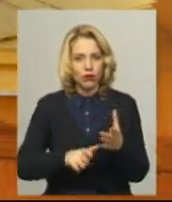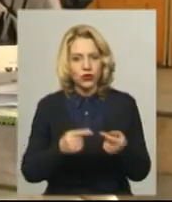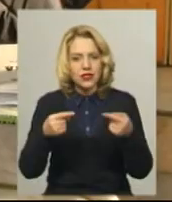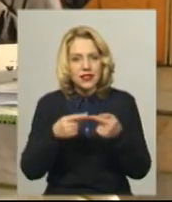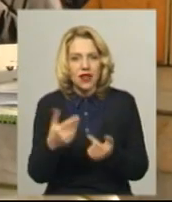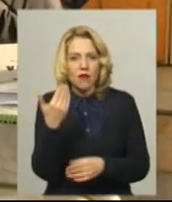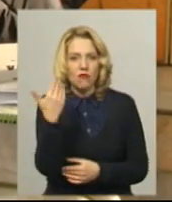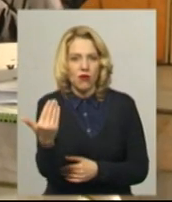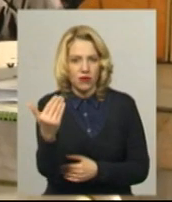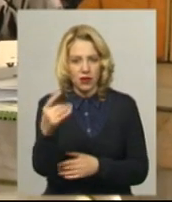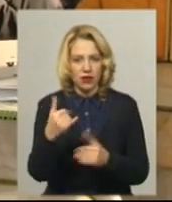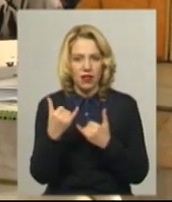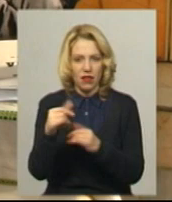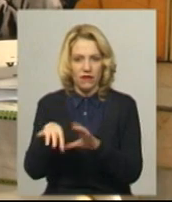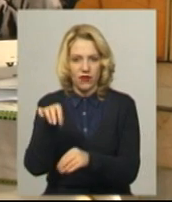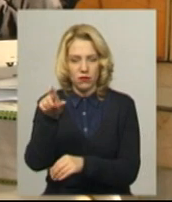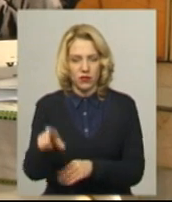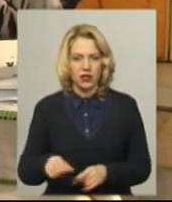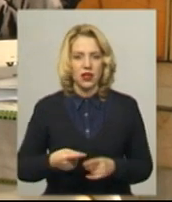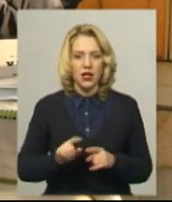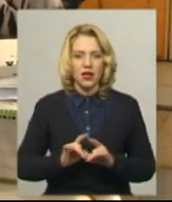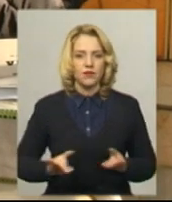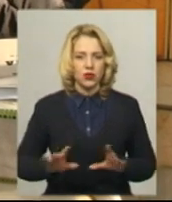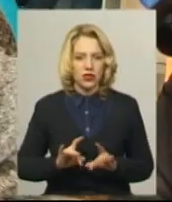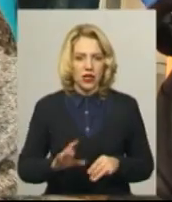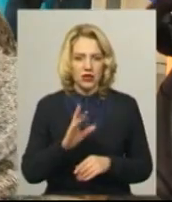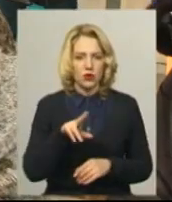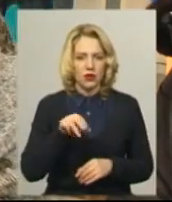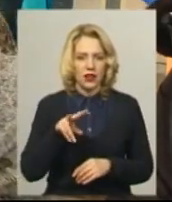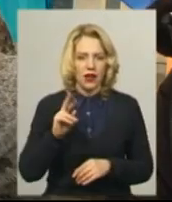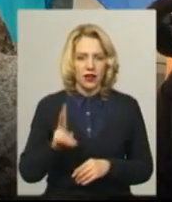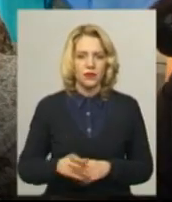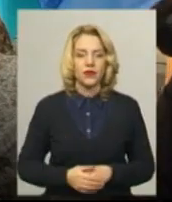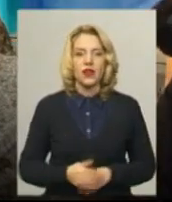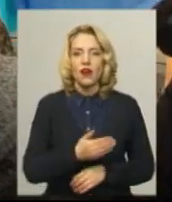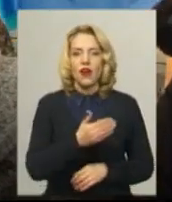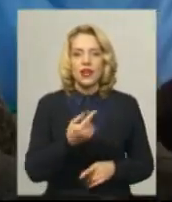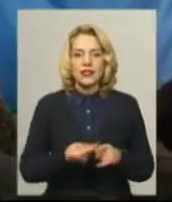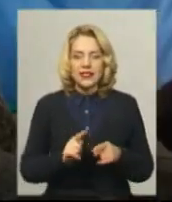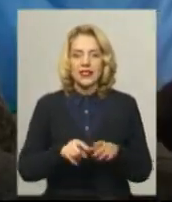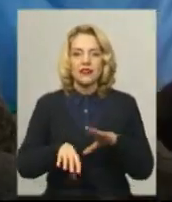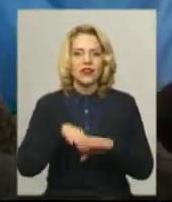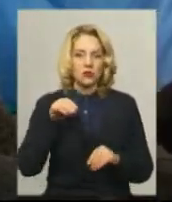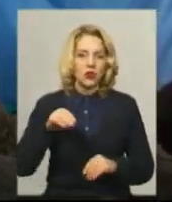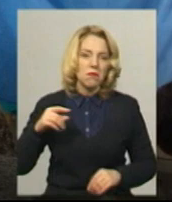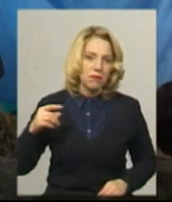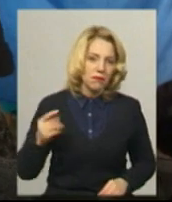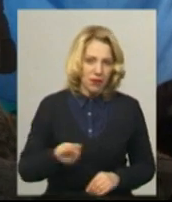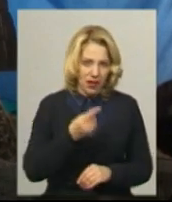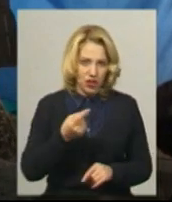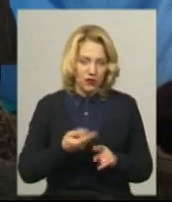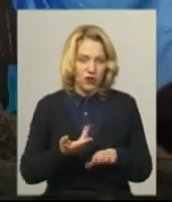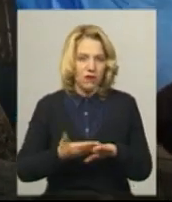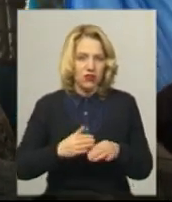секретар дільничної виборчої комісії села Красносілка Валентина Петляк. Ну, вони перші і важкі для нас. На сьогоднішніх виборах